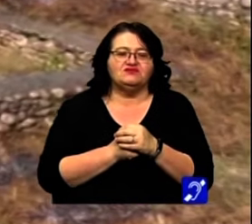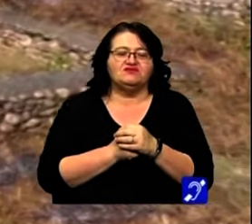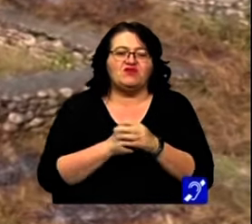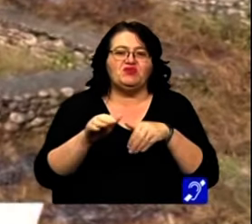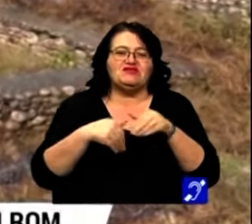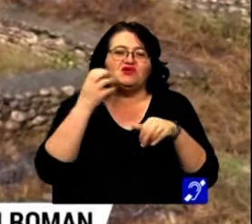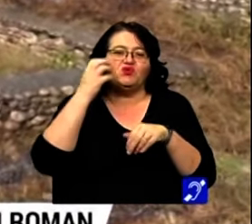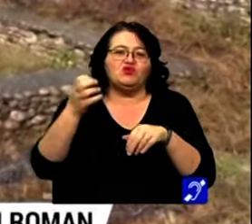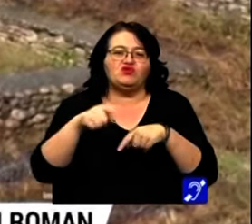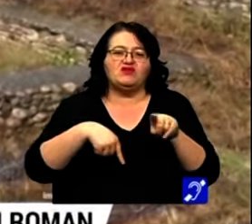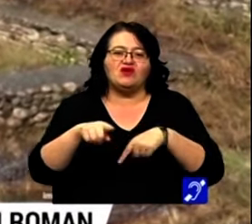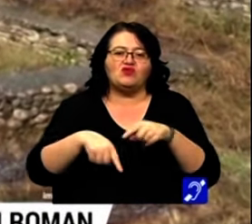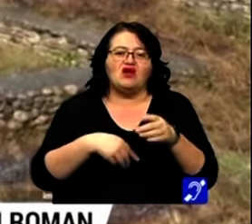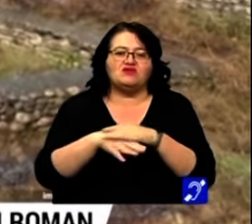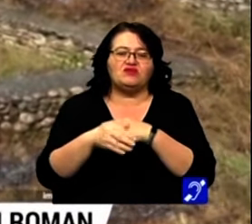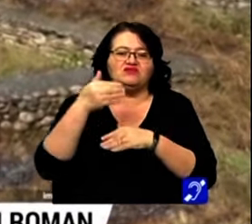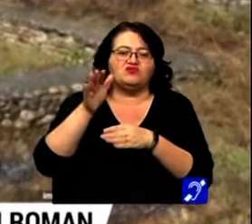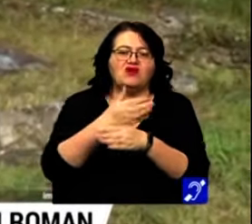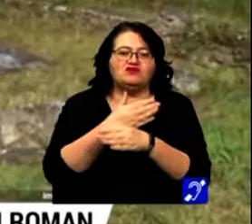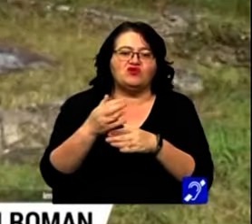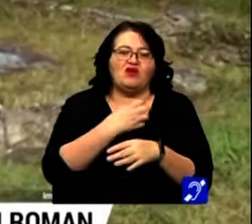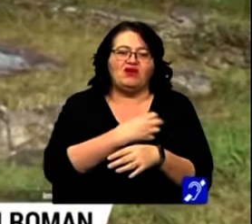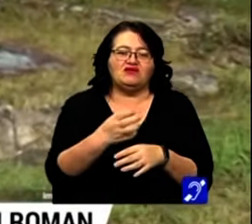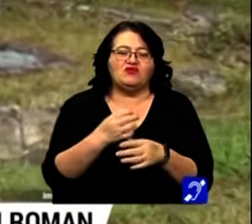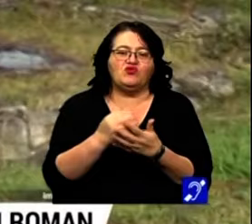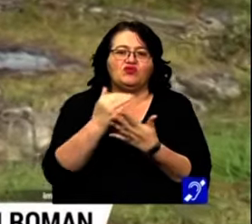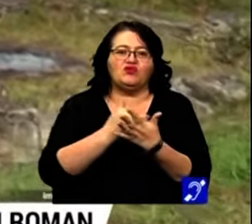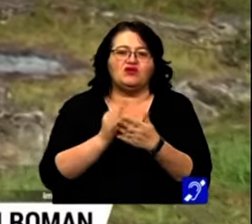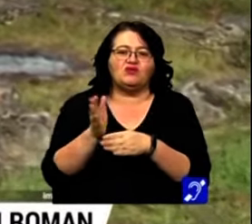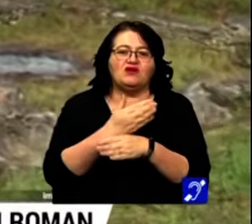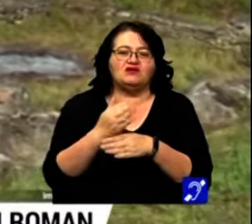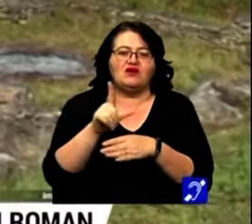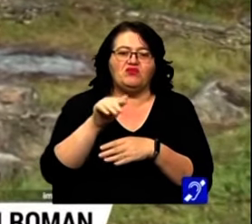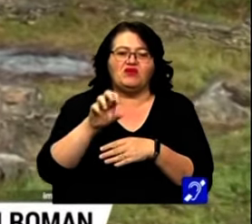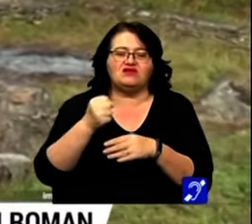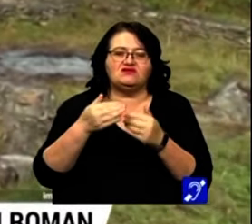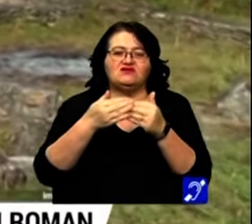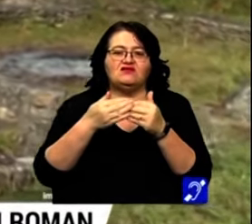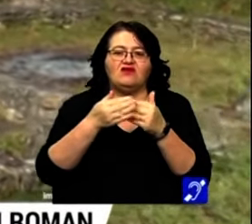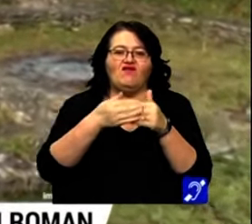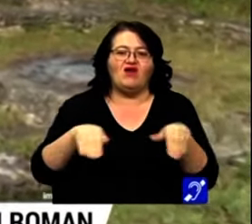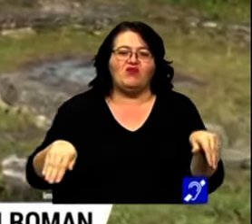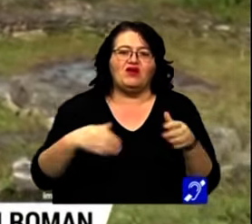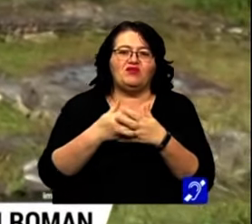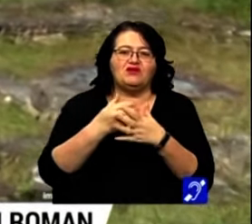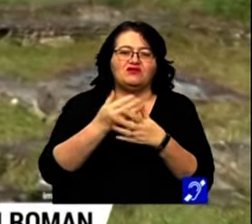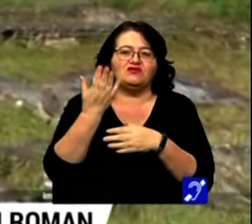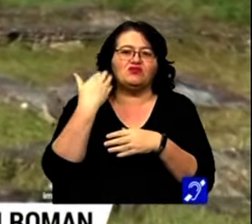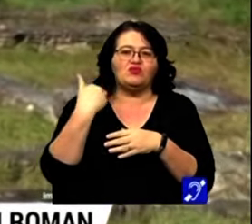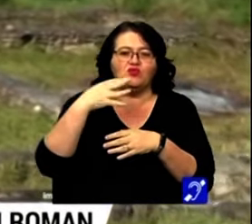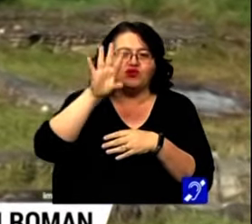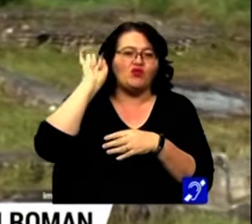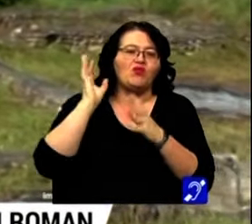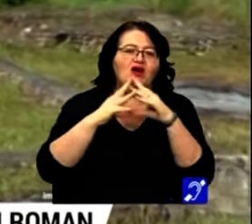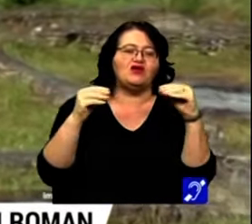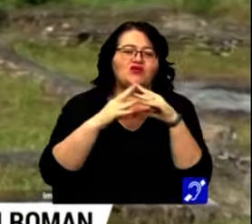Ministerul Culturii derulează prin Institutul Național al Patrimonului Programul Național LIMES, Frontierele Imperiului Roman din România, care